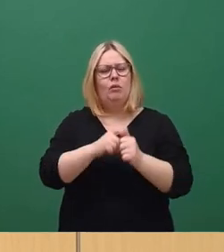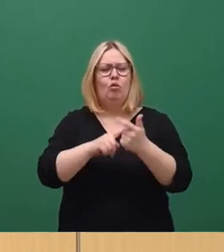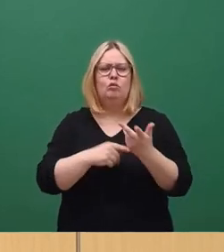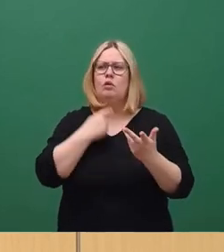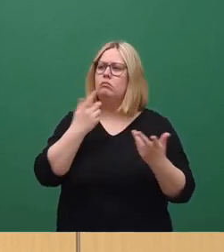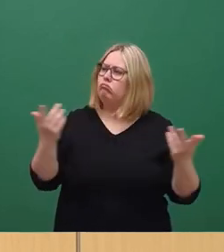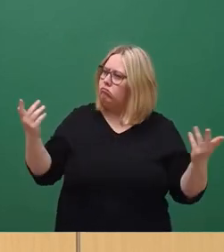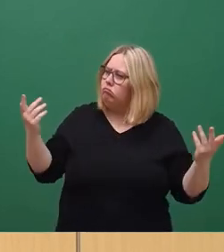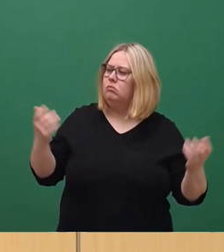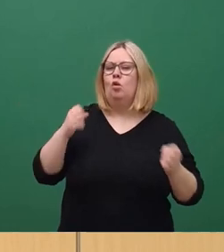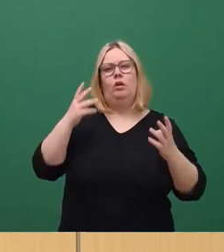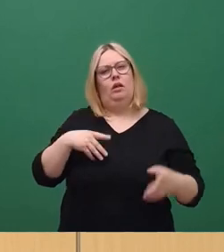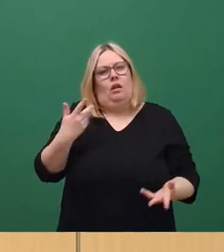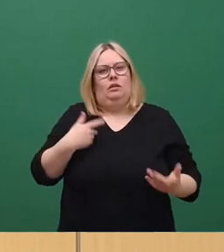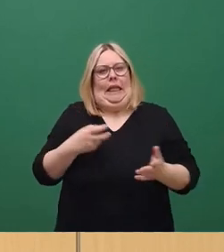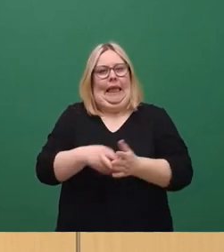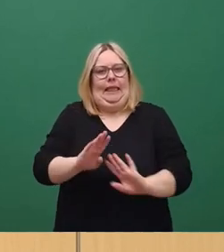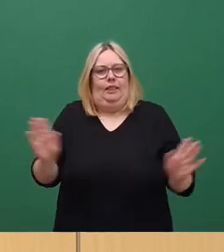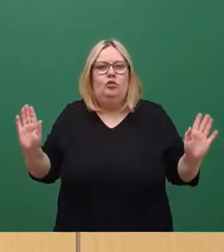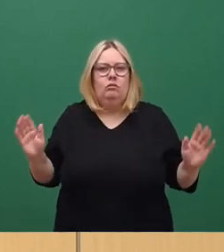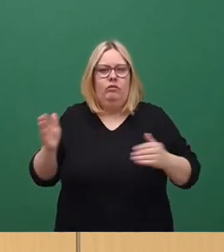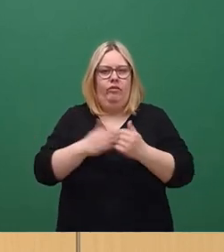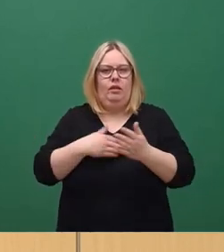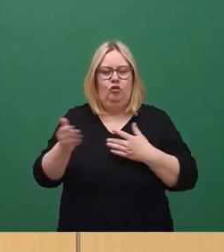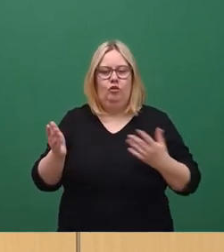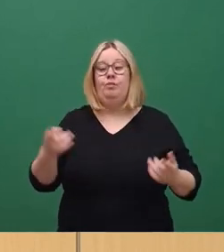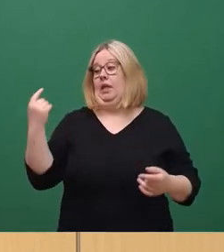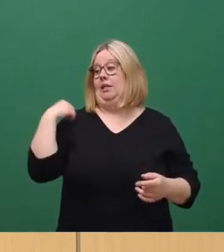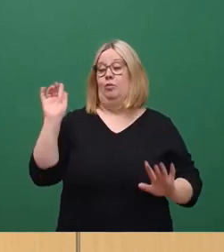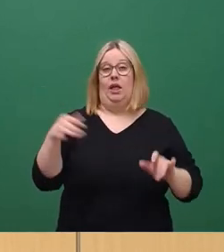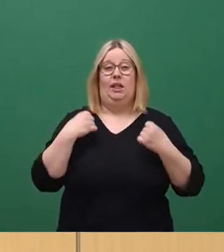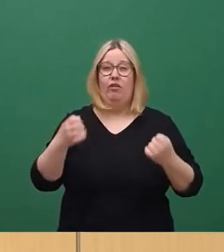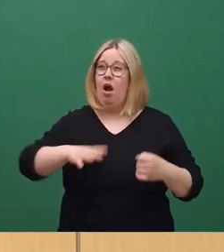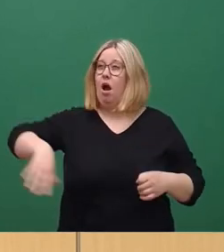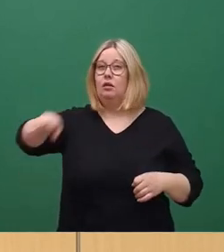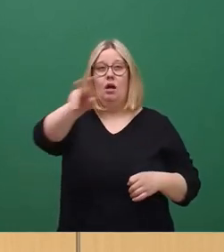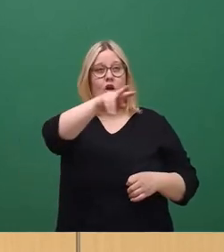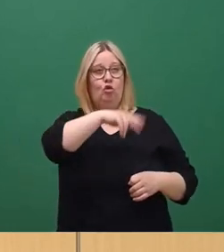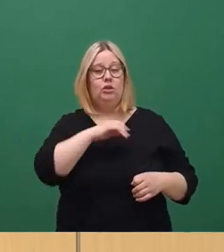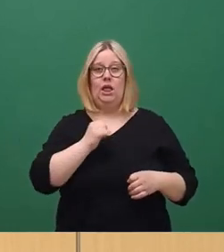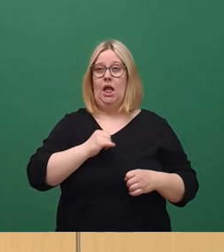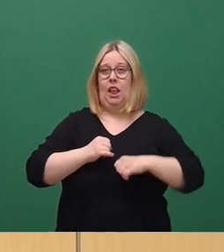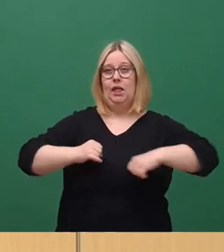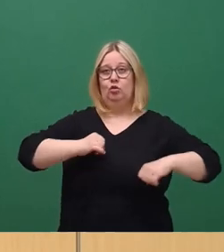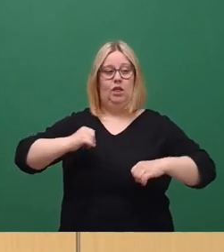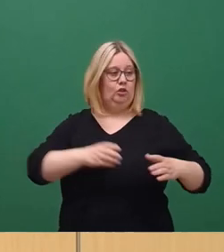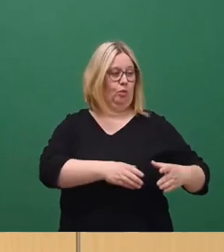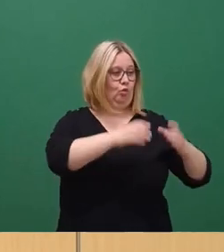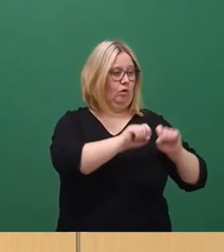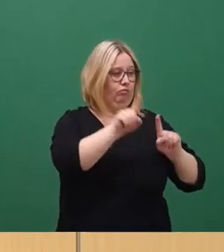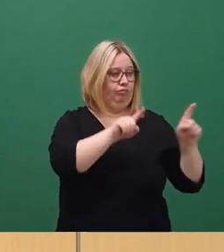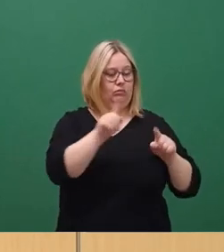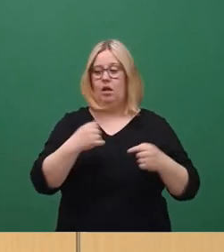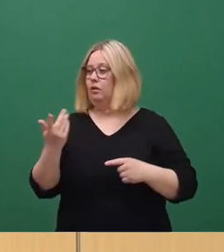ja, muss man auch mal verstehen, dass da nichts geht so. Jetzt bin ich gestern noch mal hingefahren, wie sieht es dort aus? Links und rechts, der eine Brunnen, der Sprudel, der andere nicht.